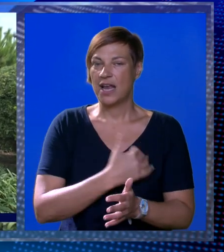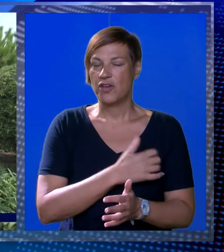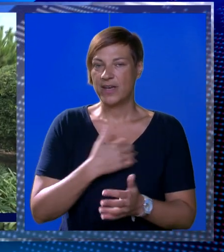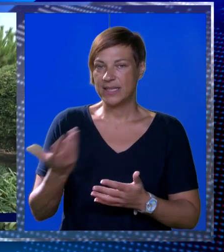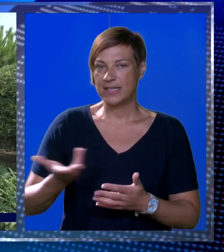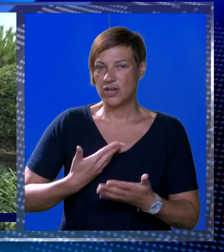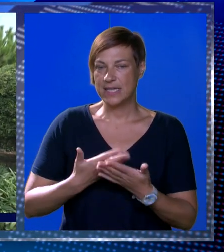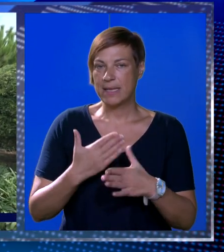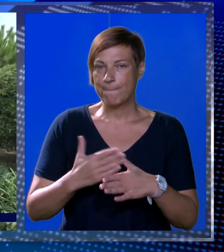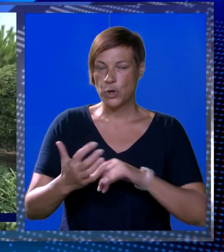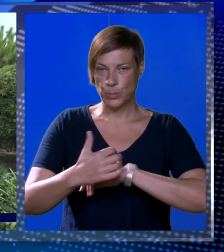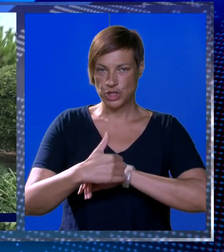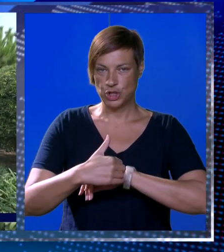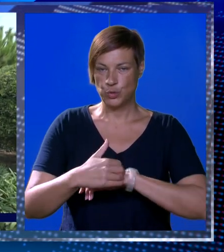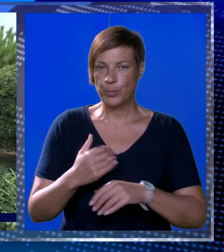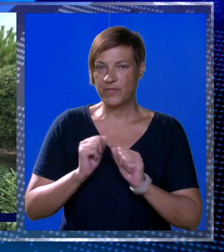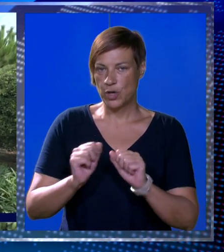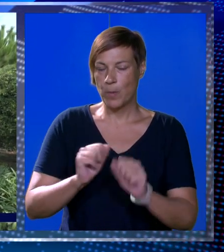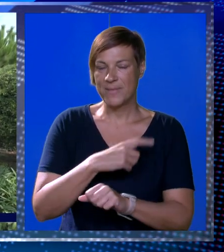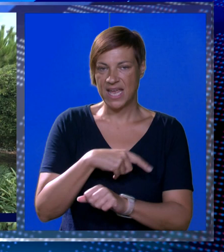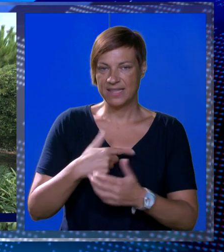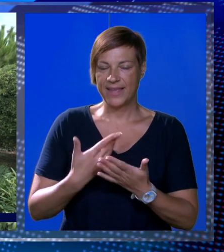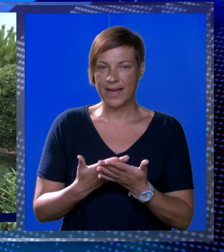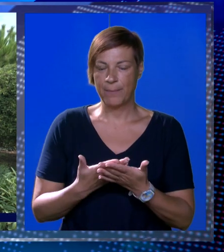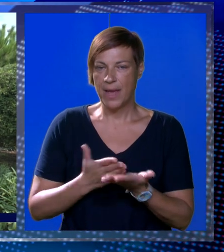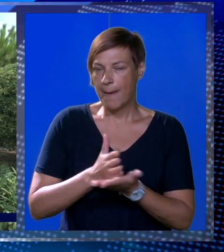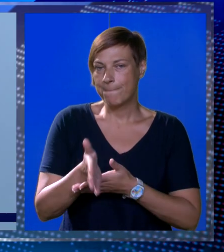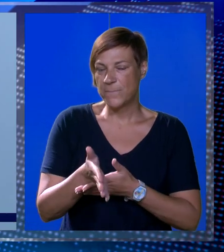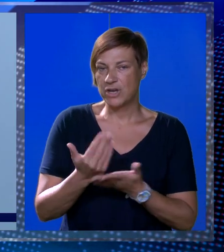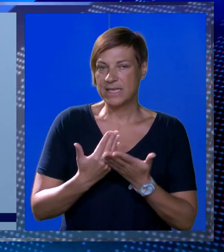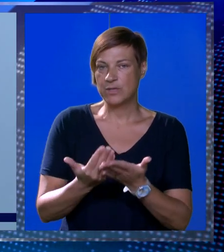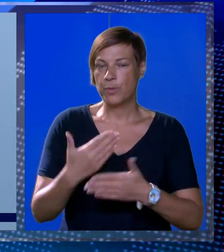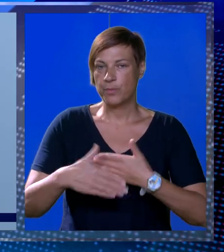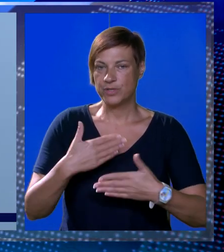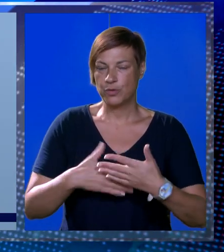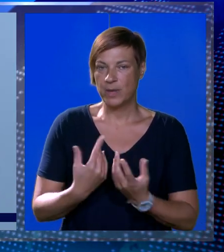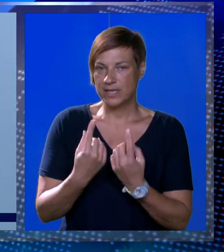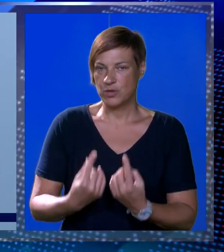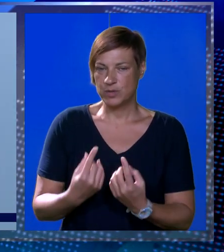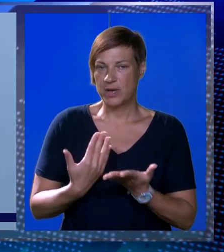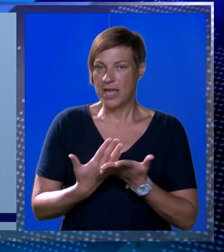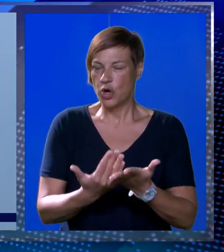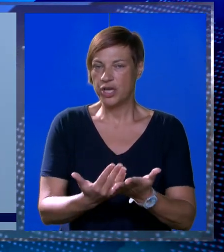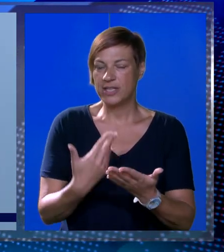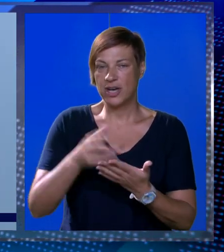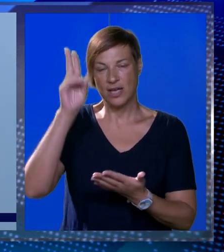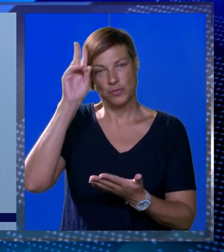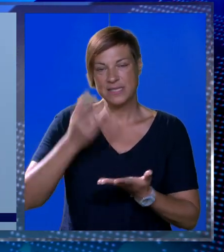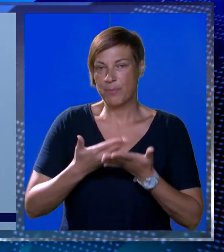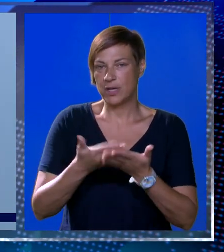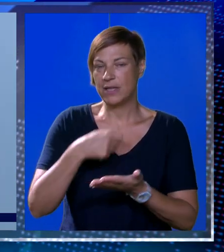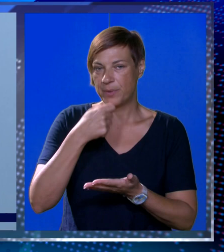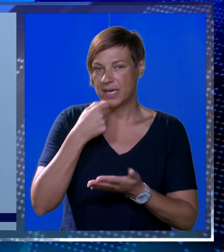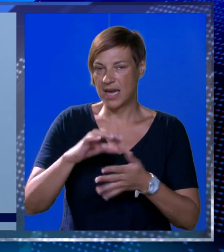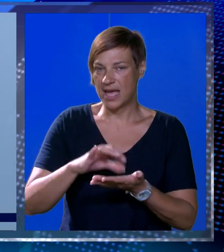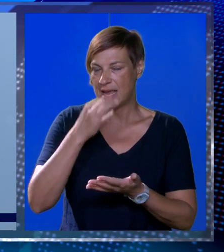dijelova Hrvatske dolazili pomoći Dubrovniku, to je zbraniteljima. Probijali su pomorsku blokadu i uspostavljali koridor kako bi se mogli